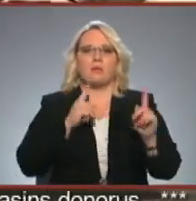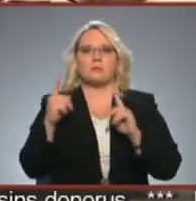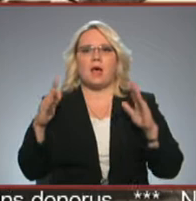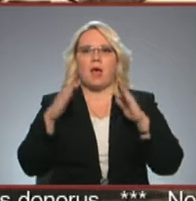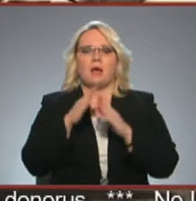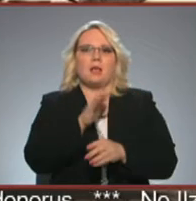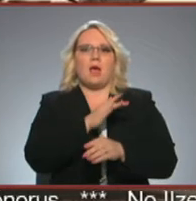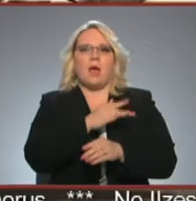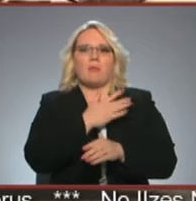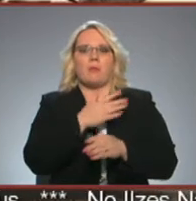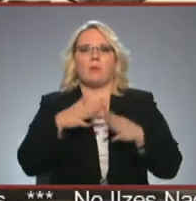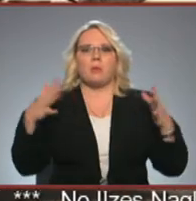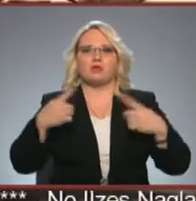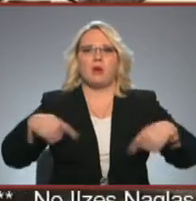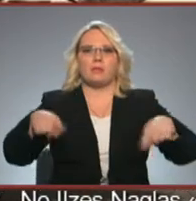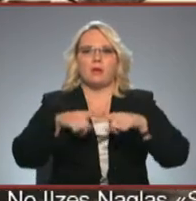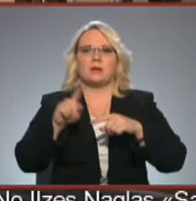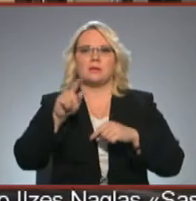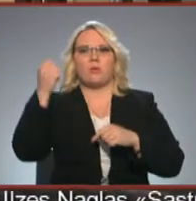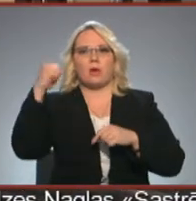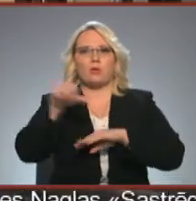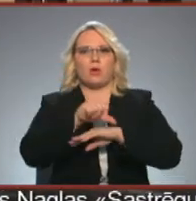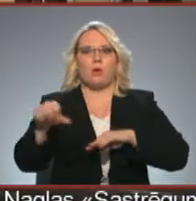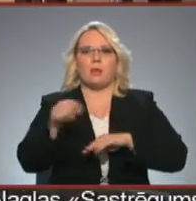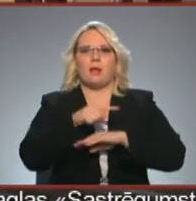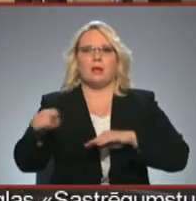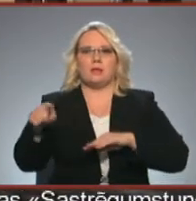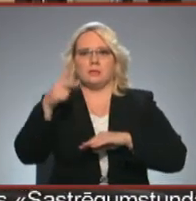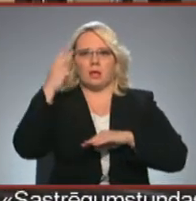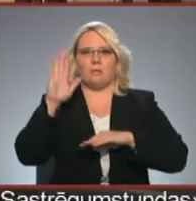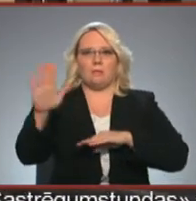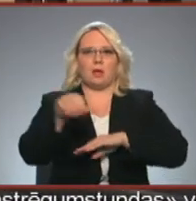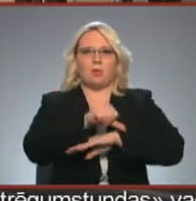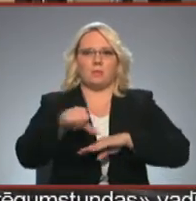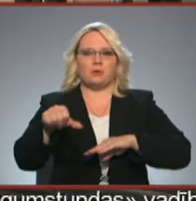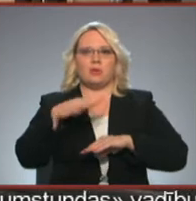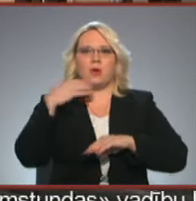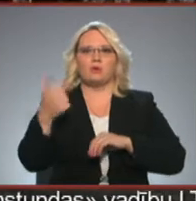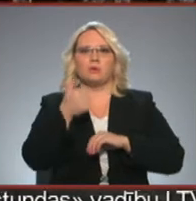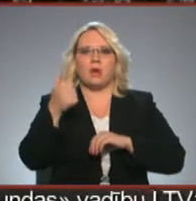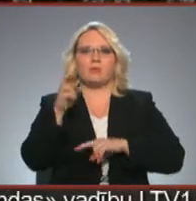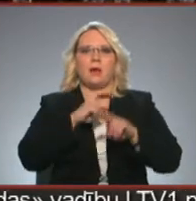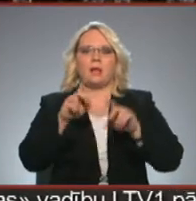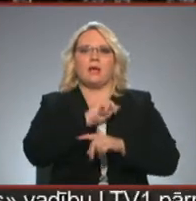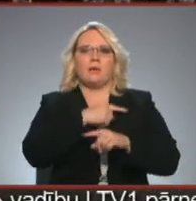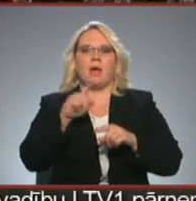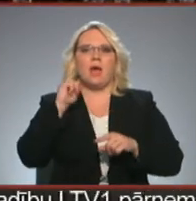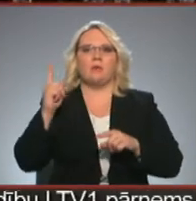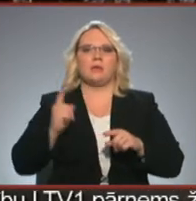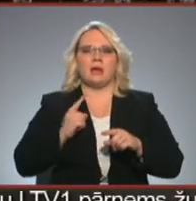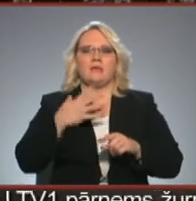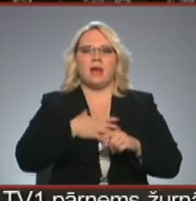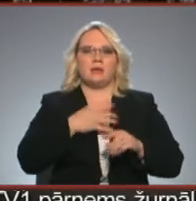apkaupotu plašo teritoriju, kas tiepjas no Igaunijas robežas līdz pat Lietuvis pierobežē, jau vairākus gadus meklāt iespēju jauncārdzes vajadzībām